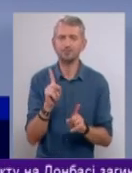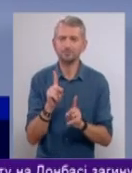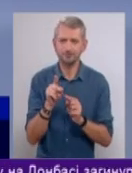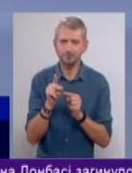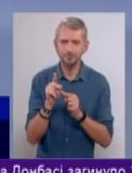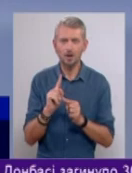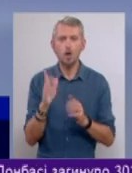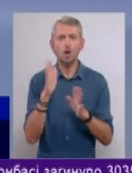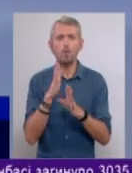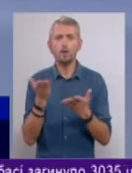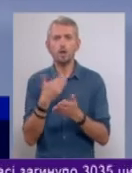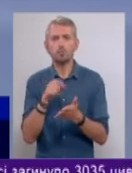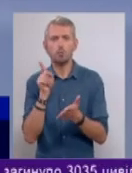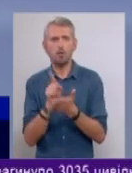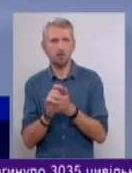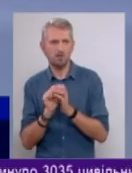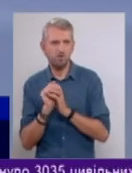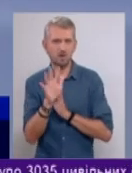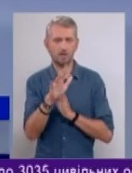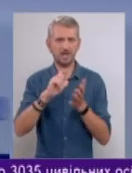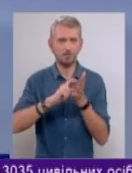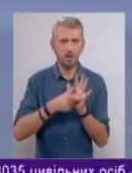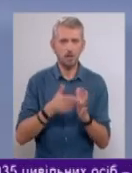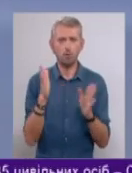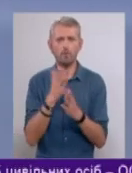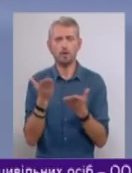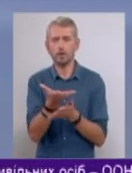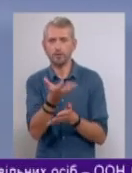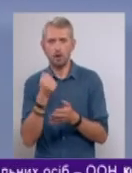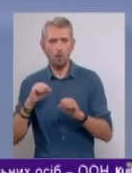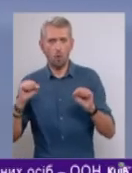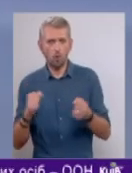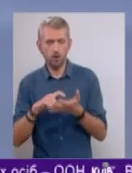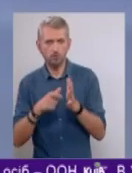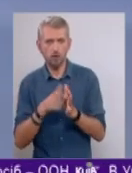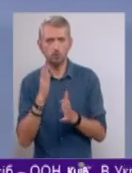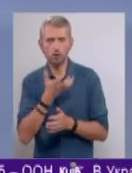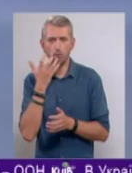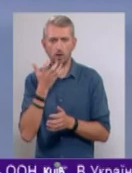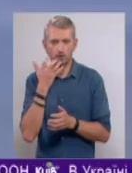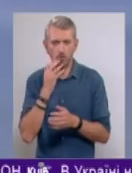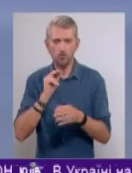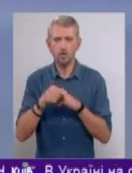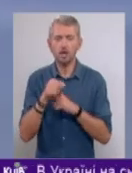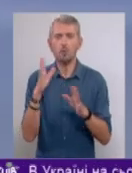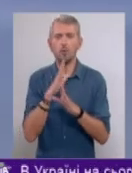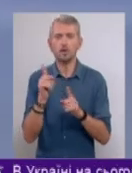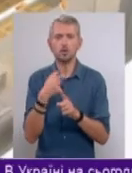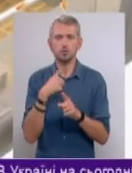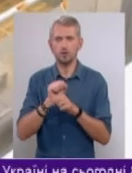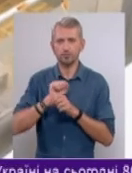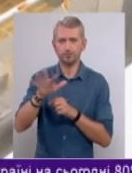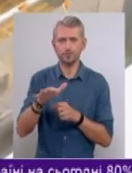що повітря, яке ми повинні вигнати з кімнати, і повітря, яке надійде холодну кімнату, буде обігріватися за рахунок того повітря, яке ми з кімнати